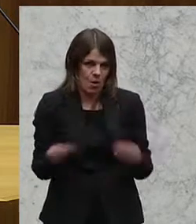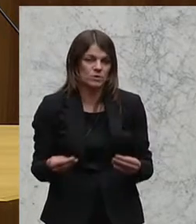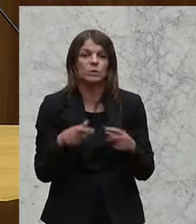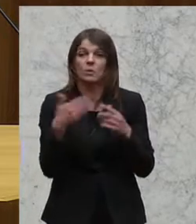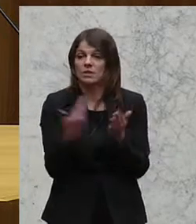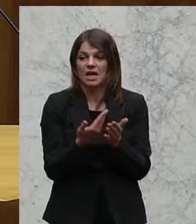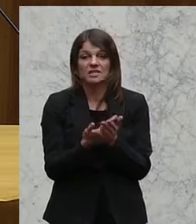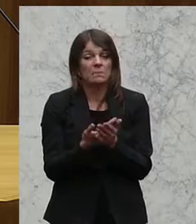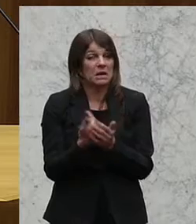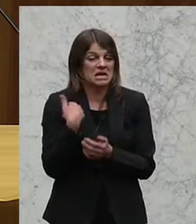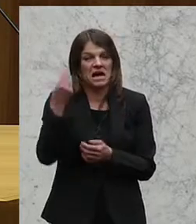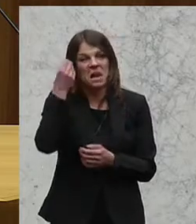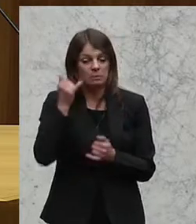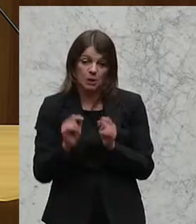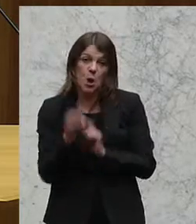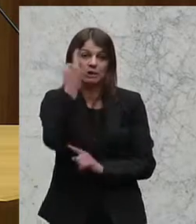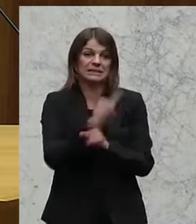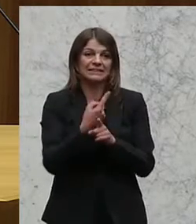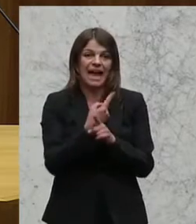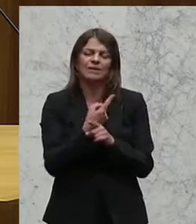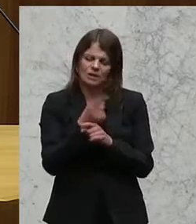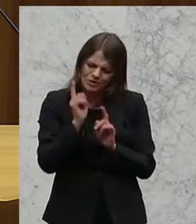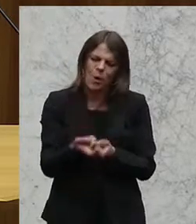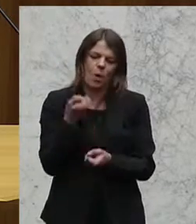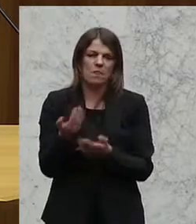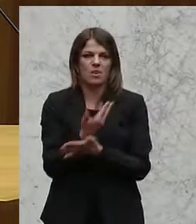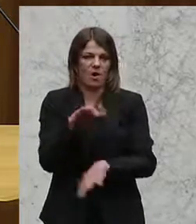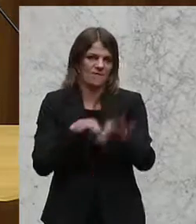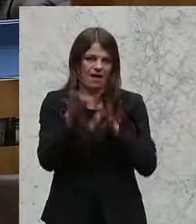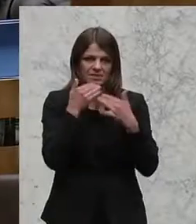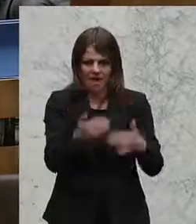diesem Grunde denke ich, es ist höchste Zeit für Neuwahlen. Danke.